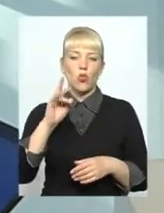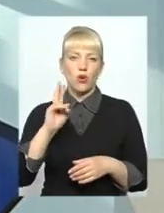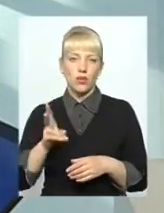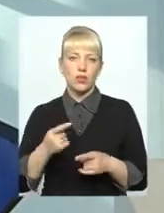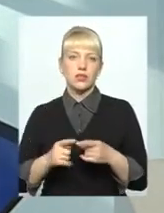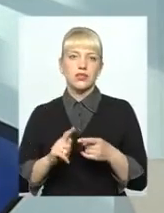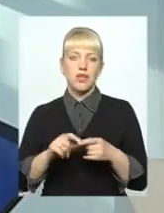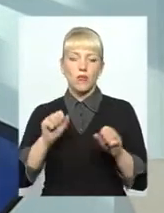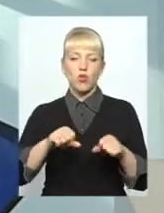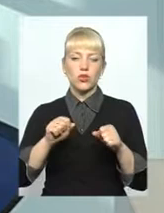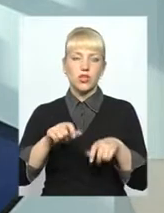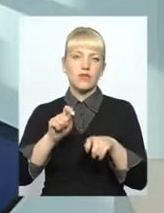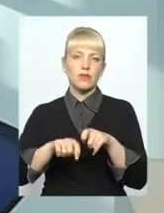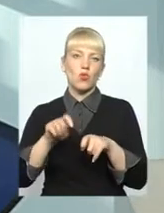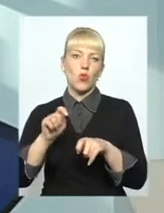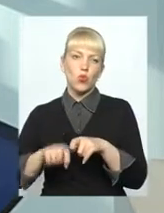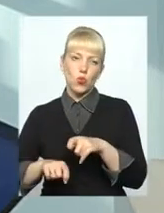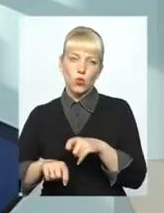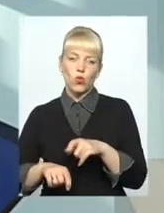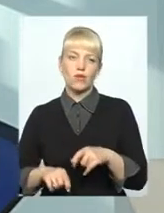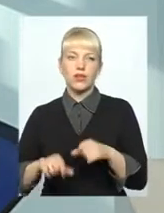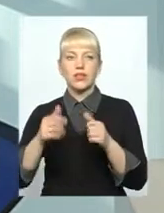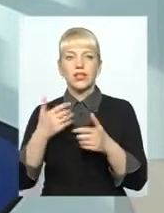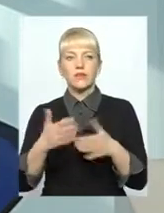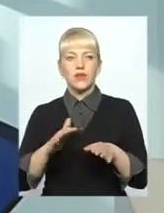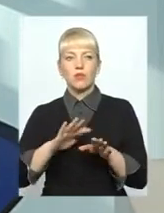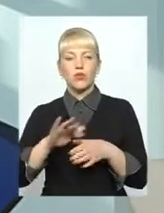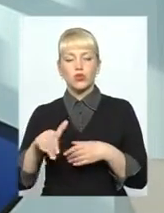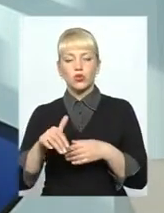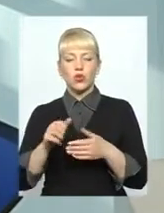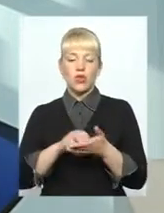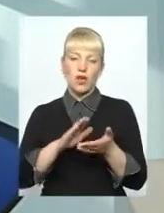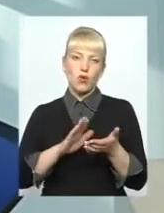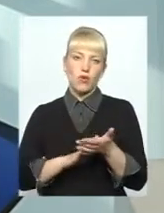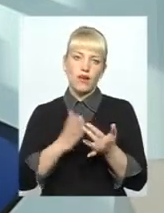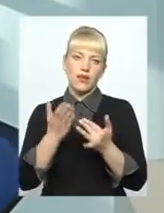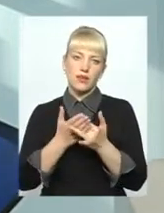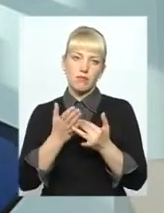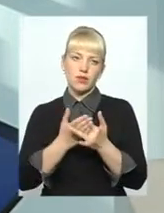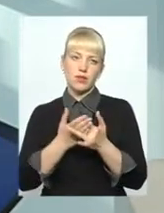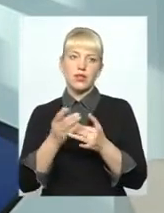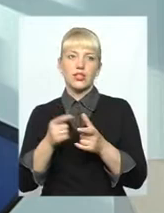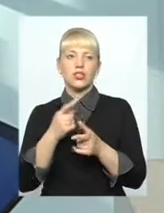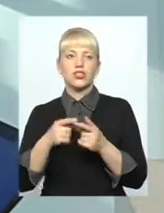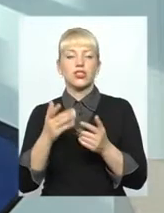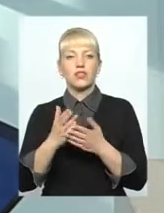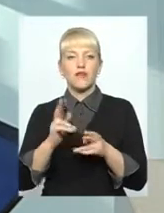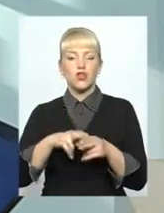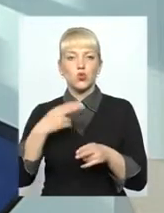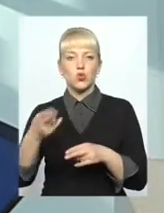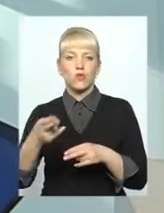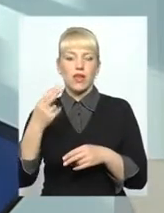проконтролювати, пройшло-лі нарахування пільги, є-лі відшкодування